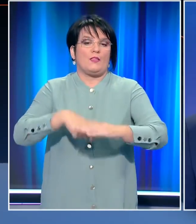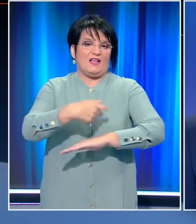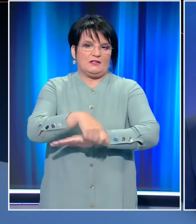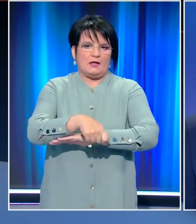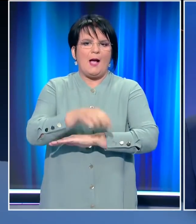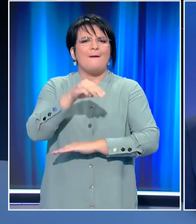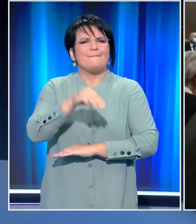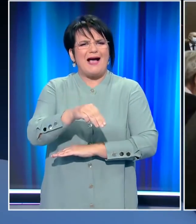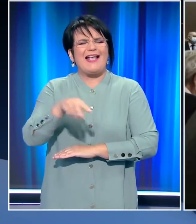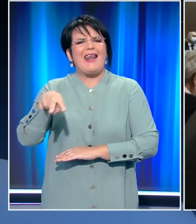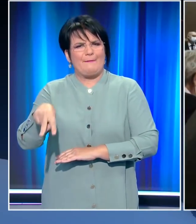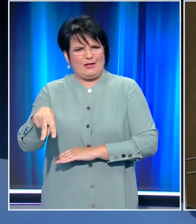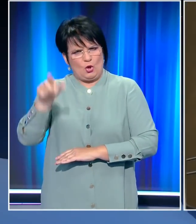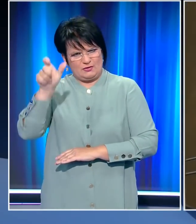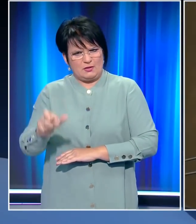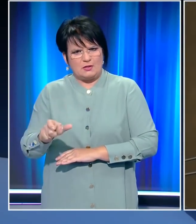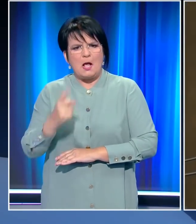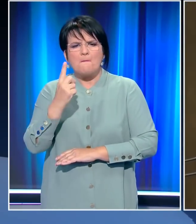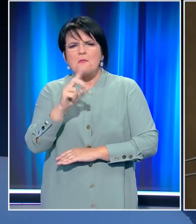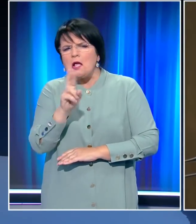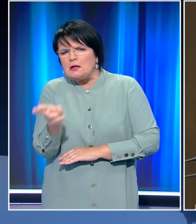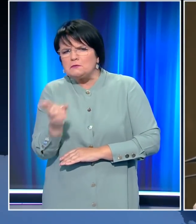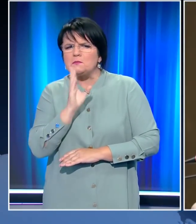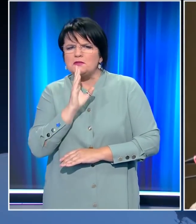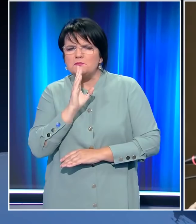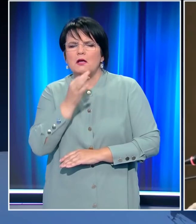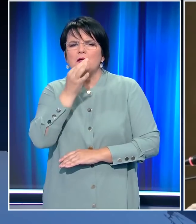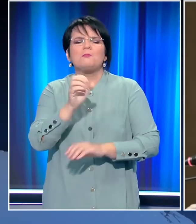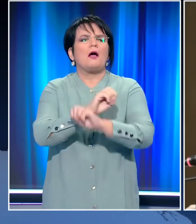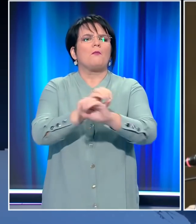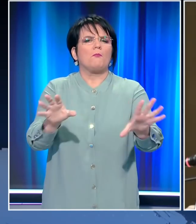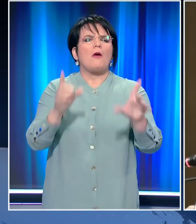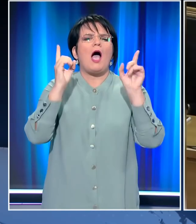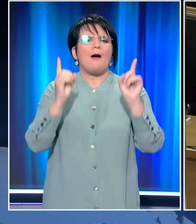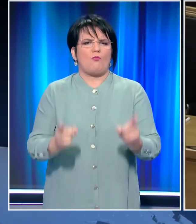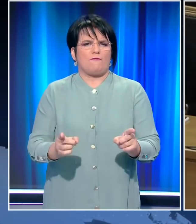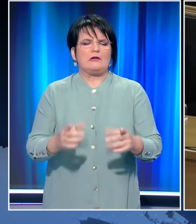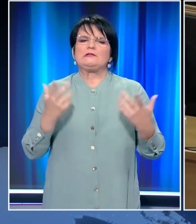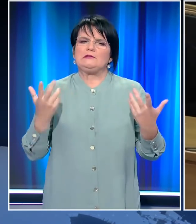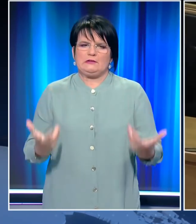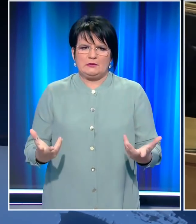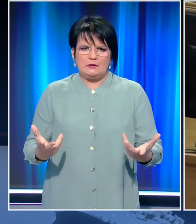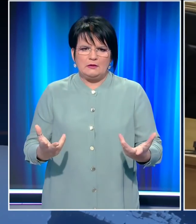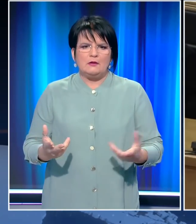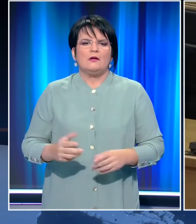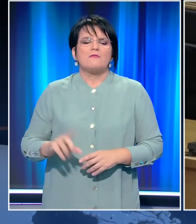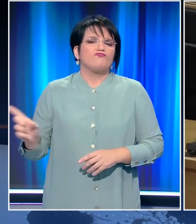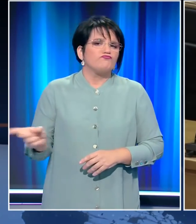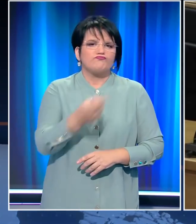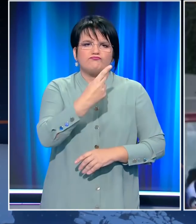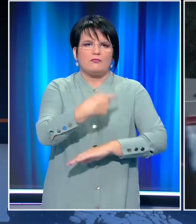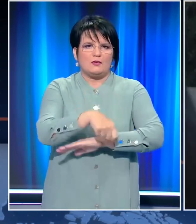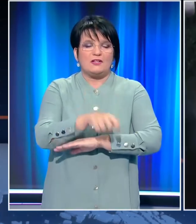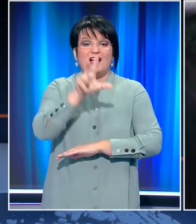Η κυρία Μαρία Λεπενιώτη στη μία και τέταρτο το μεσημέρι εξέδωσε την απόφαση του δικαστηρίου να οδηγήσει στη φυλακή